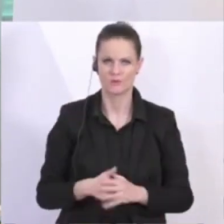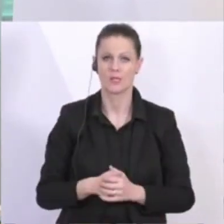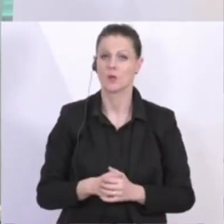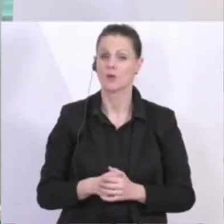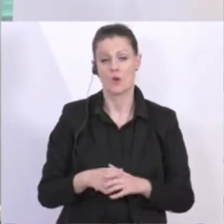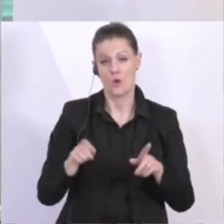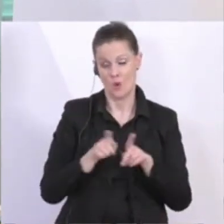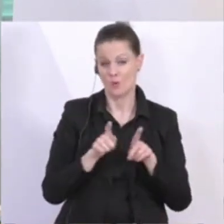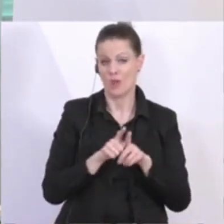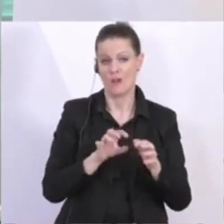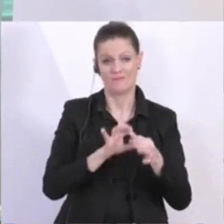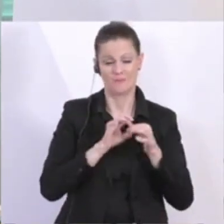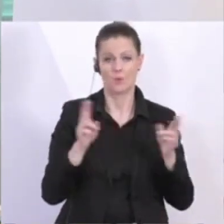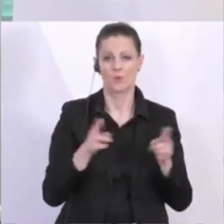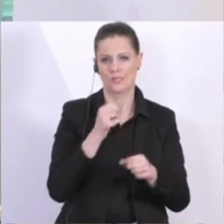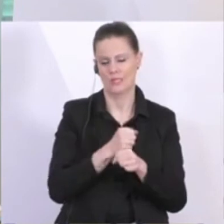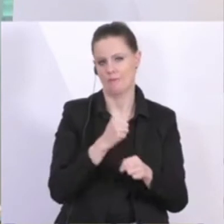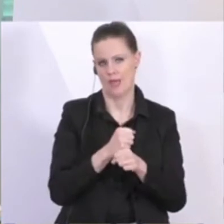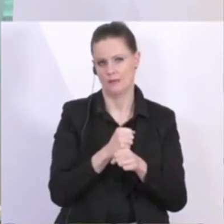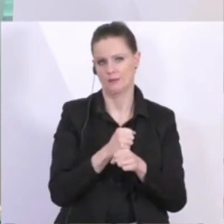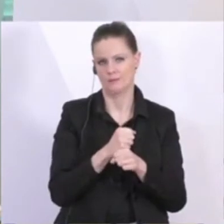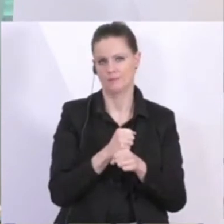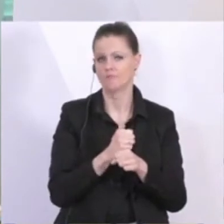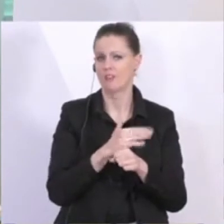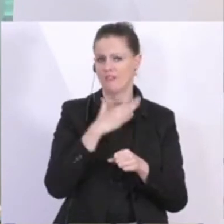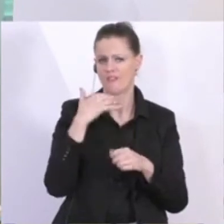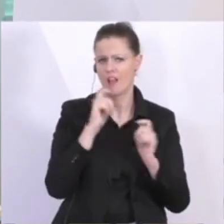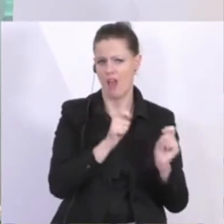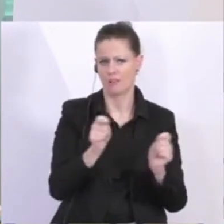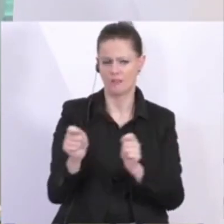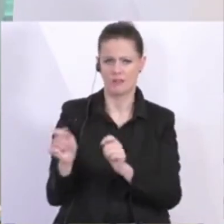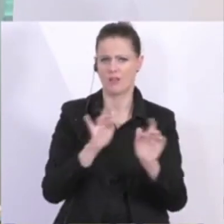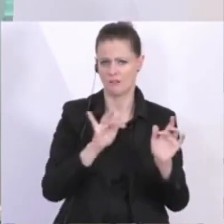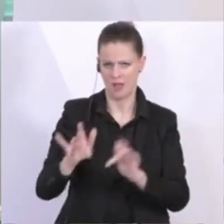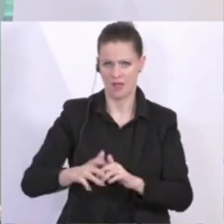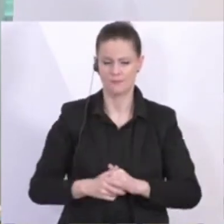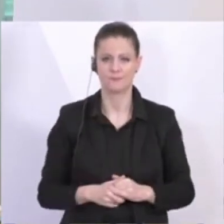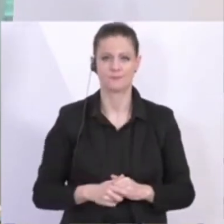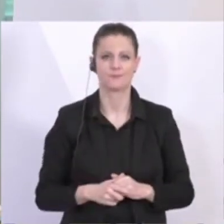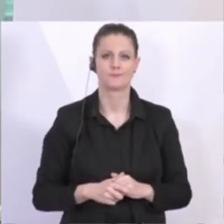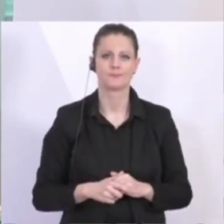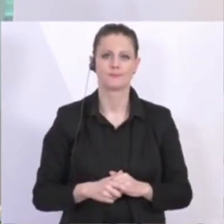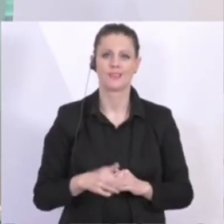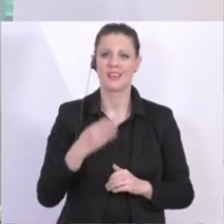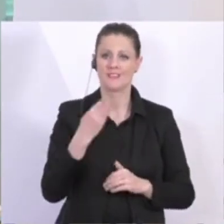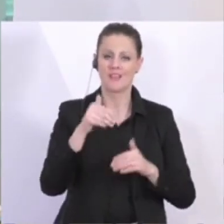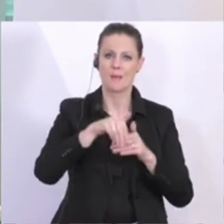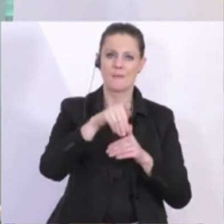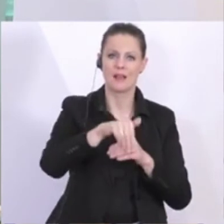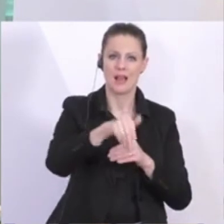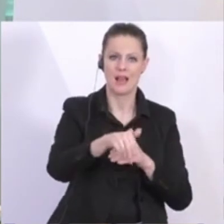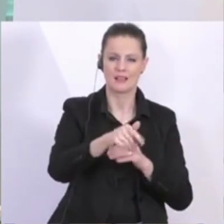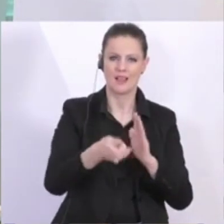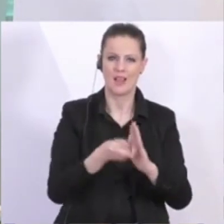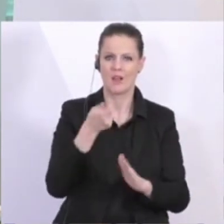die Kurzarbeit aus diesem Top finanziert, wo es ja bereits viele Anträge gibt. Darüber hinaus ist aus diesen 4 Milliarden auch eine Milliarde